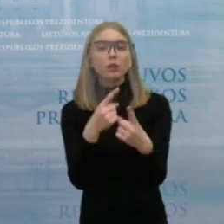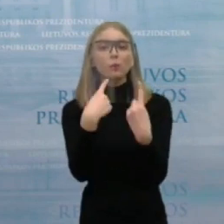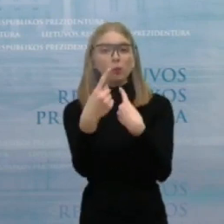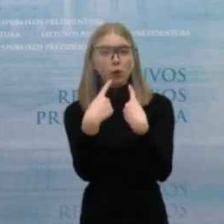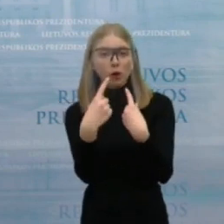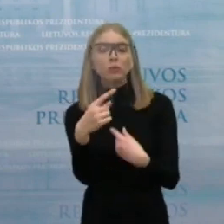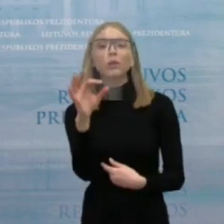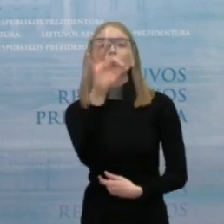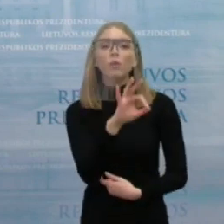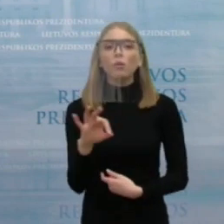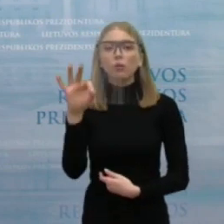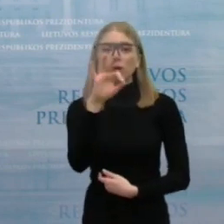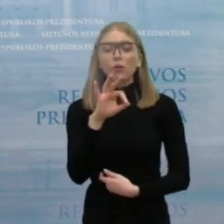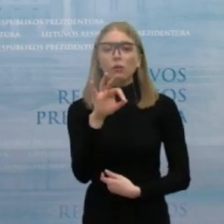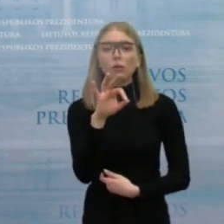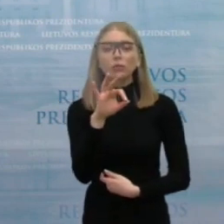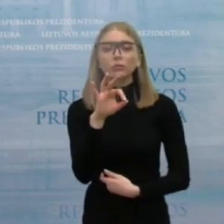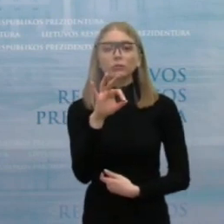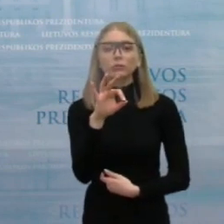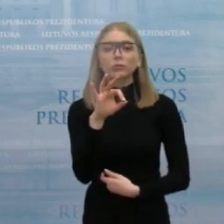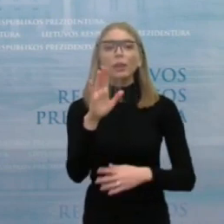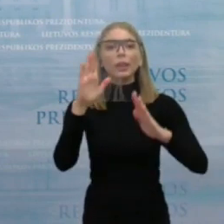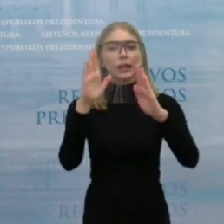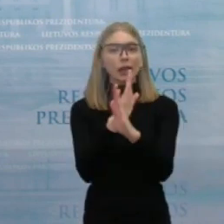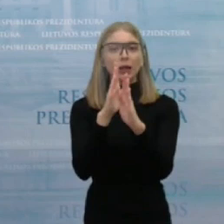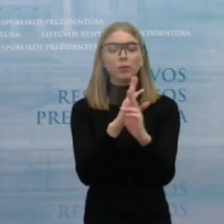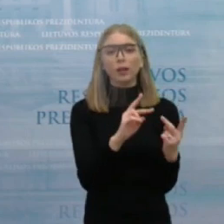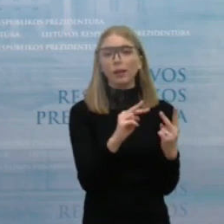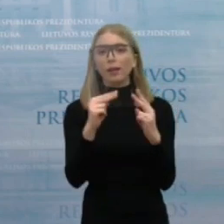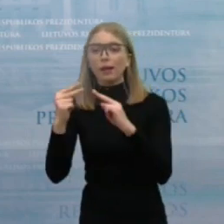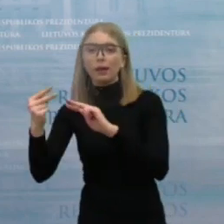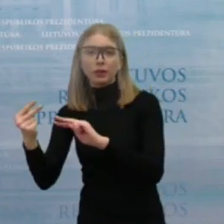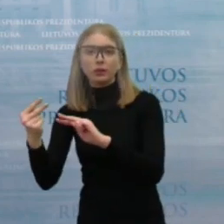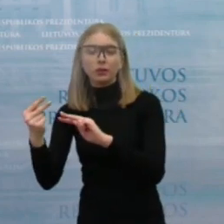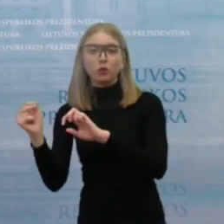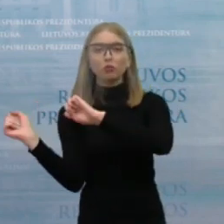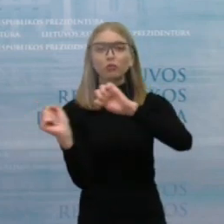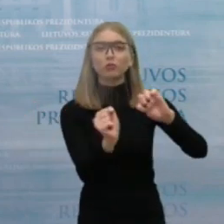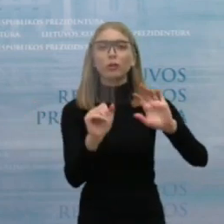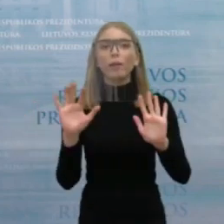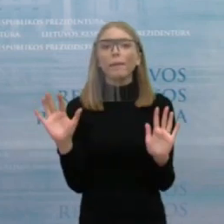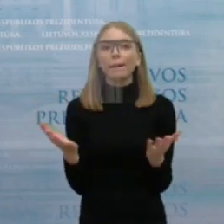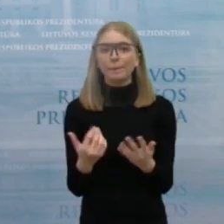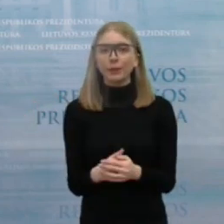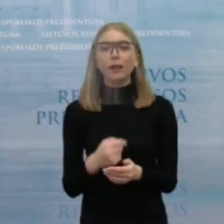Lietuva turėtų aktyviai prisidėti prie klimato kaitos klausimų sprendimų,